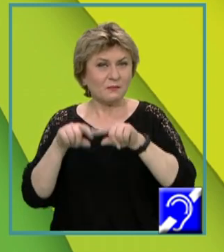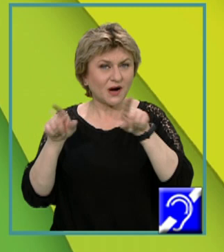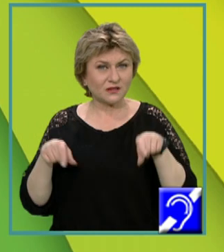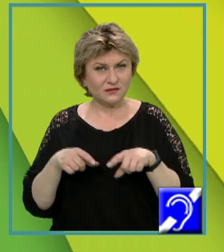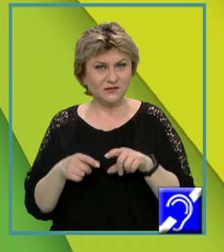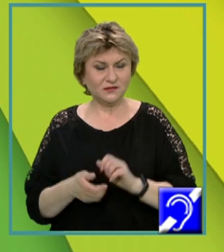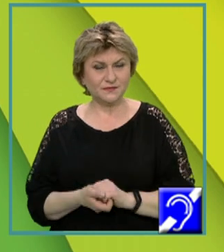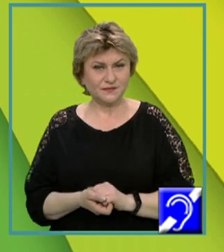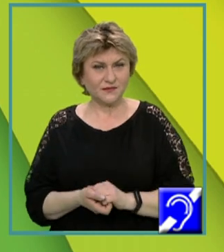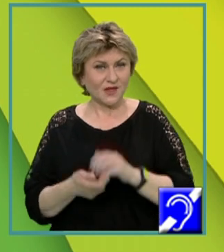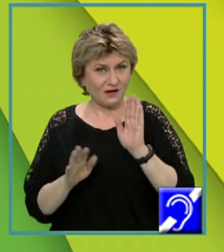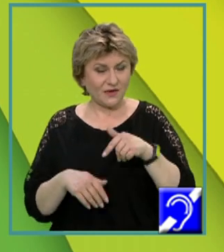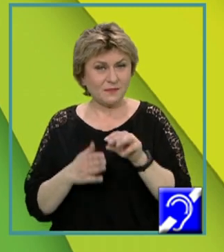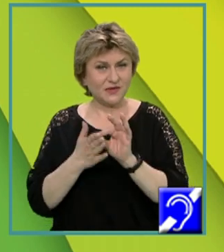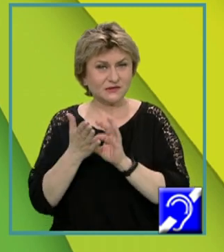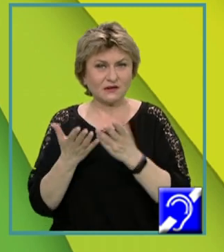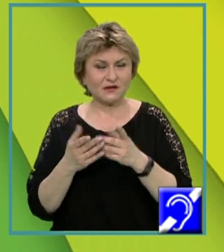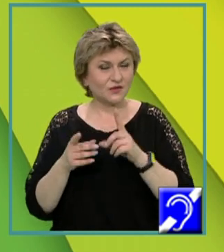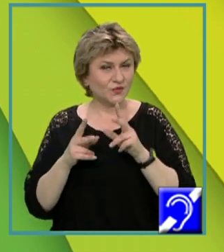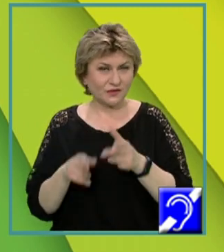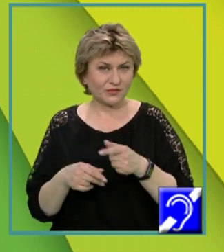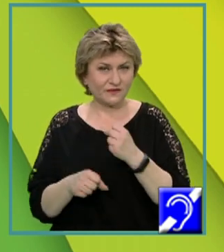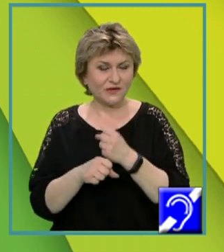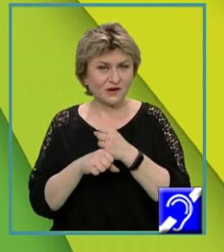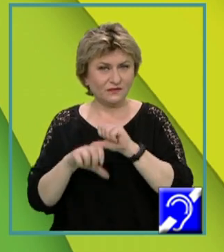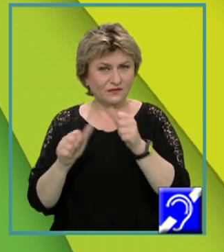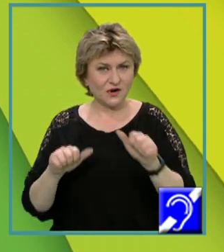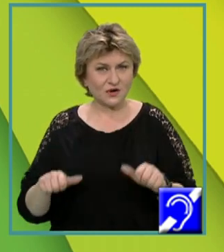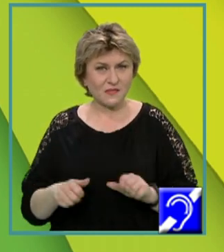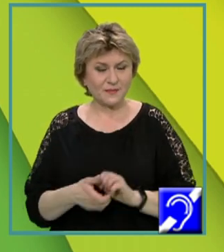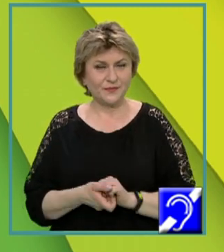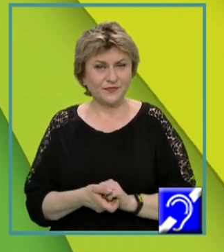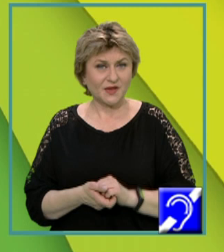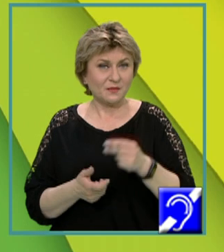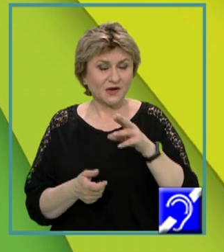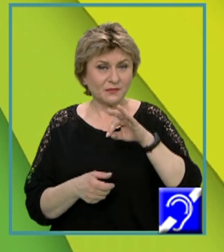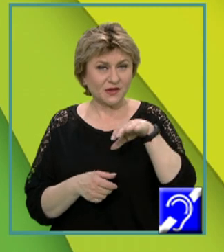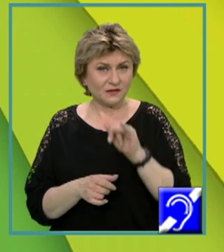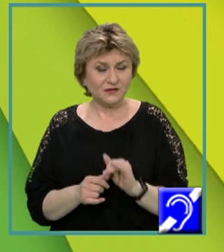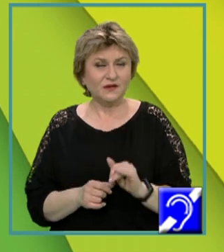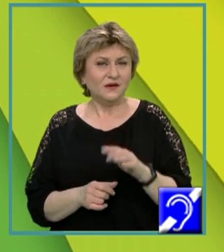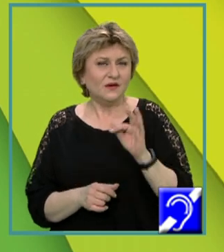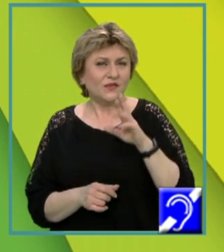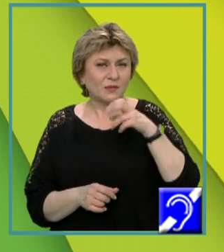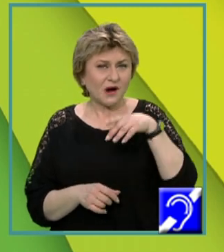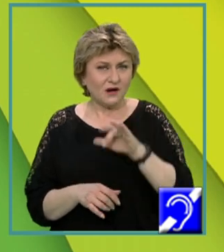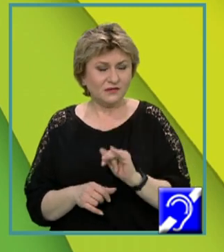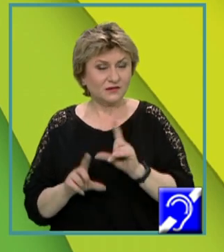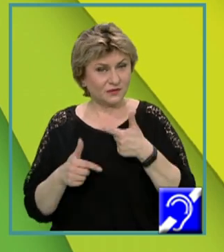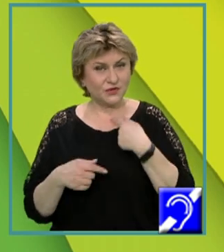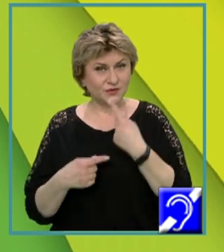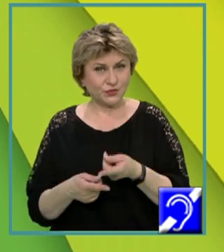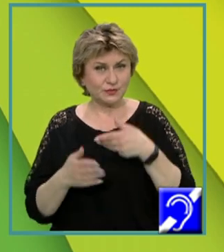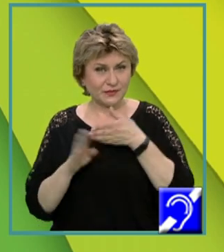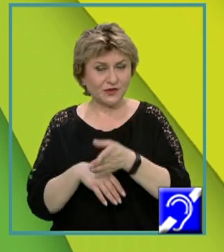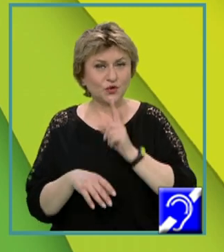avem lista parametrilor formali. Parametrii formali trebuie precizați